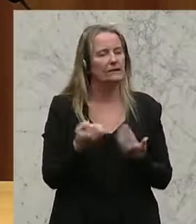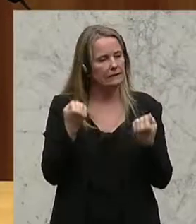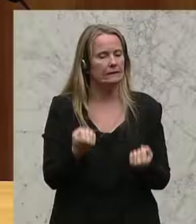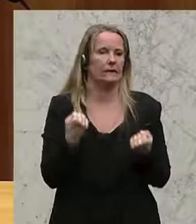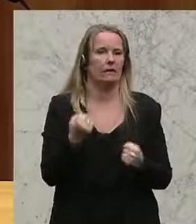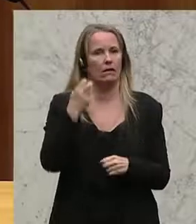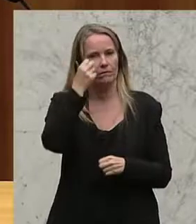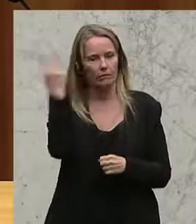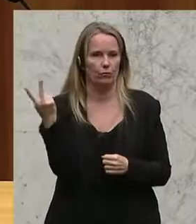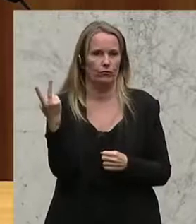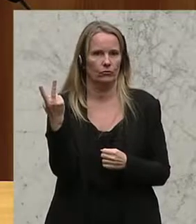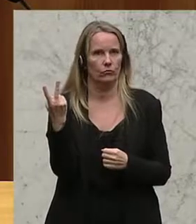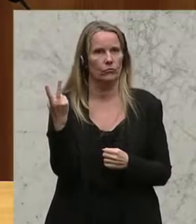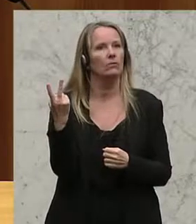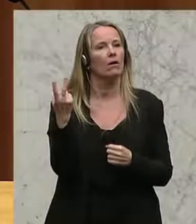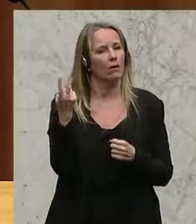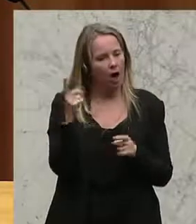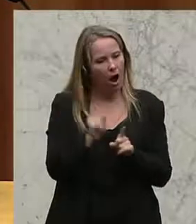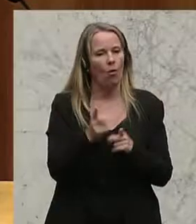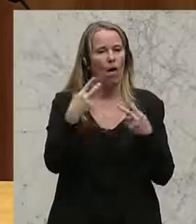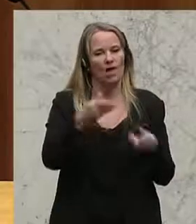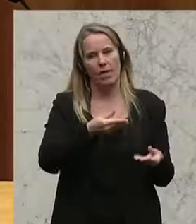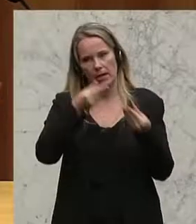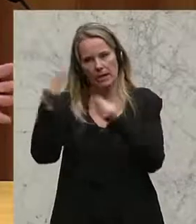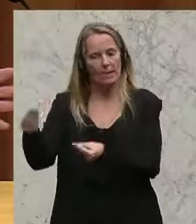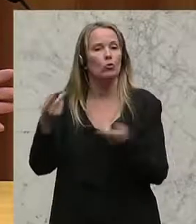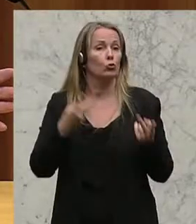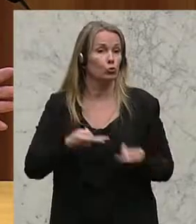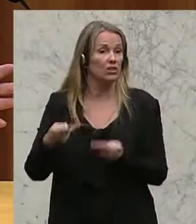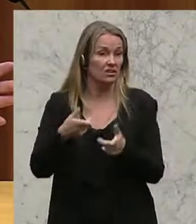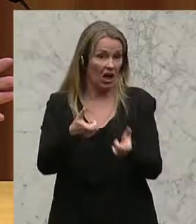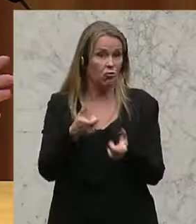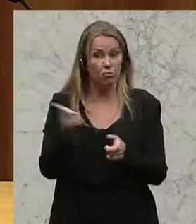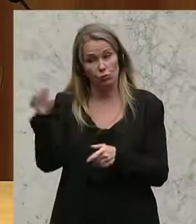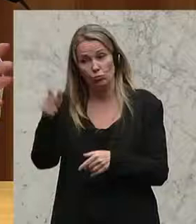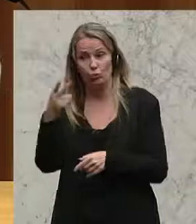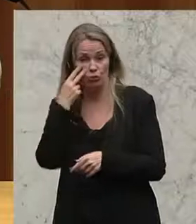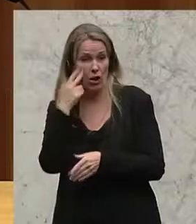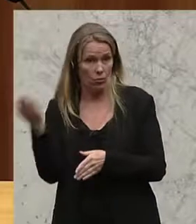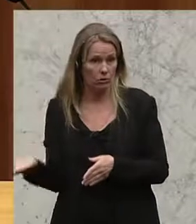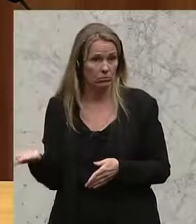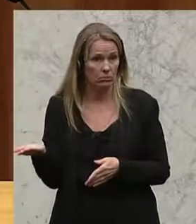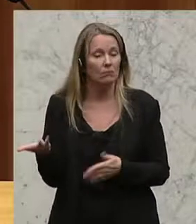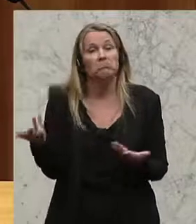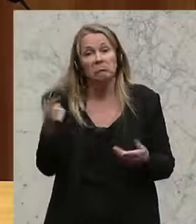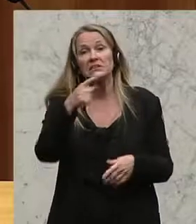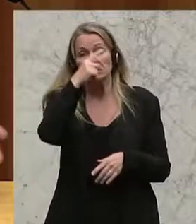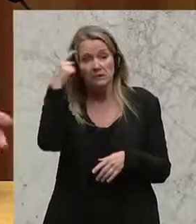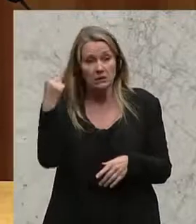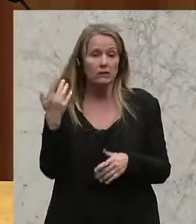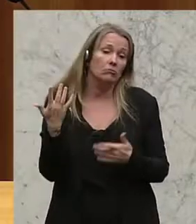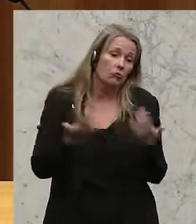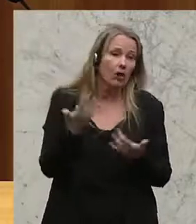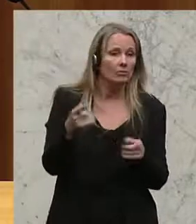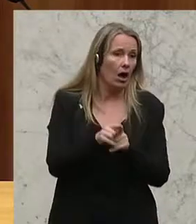vernünftig, das weiterzugeben an den Justizausschuss, dass man sich das anschauen kann. Und wenn es einen Sinn macht, dann ist es schon